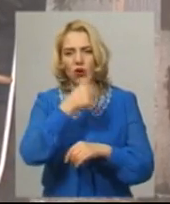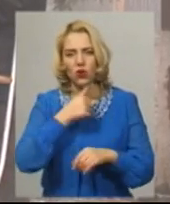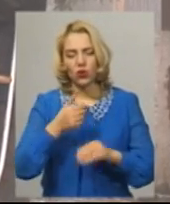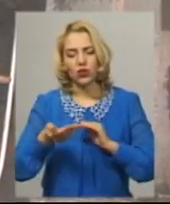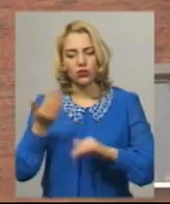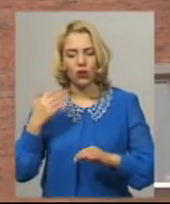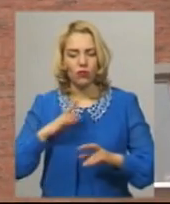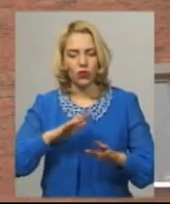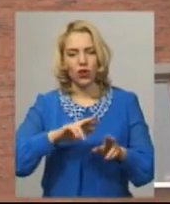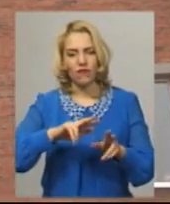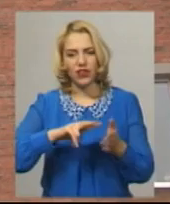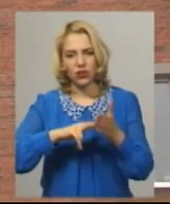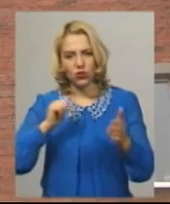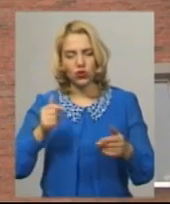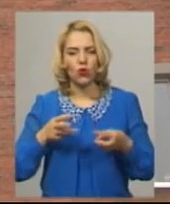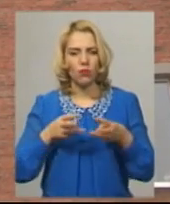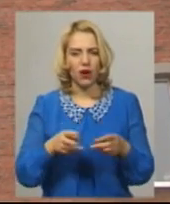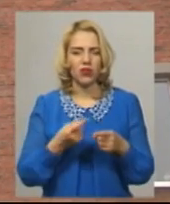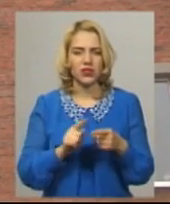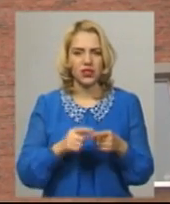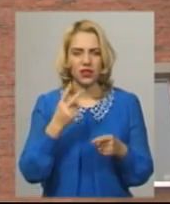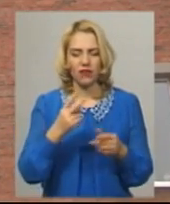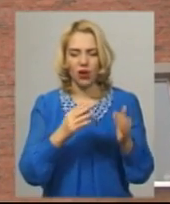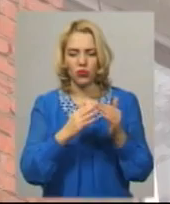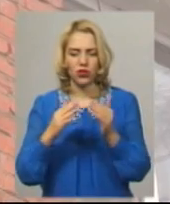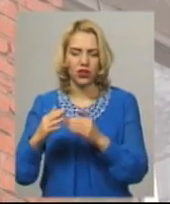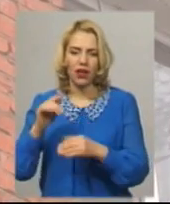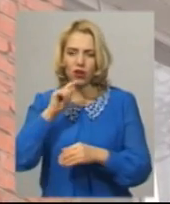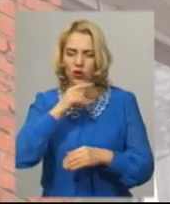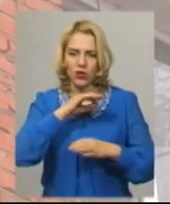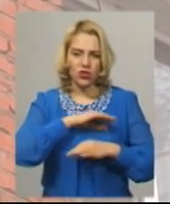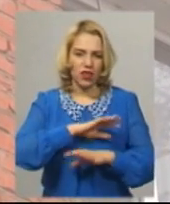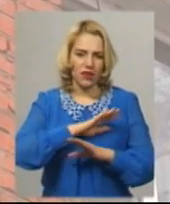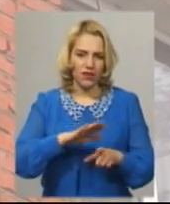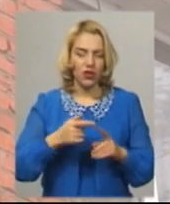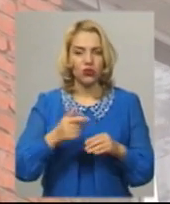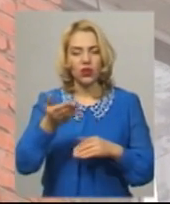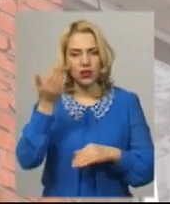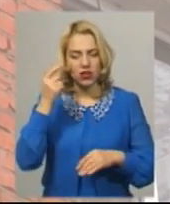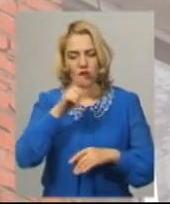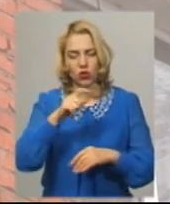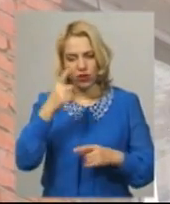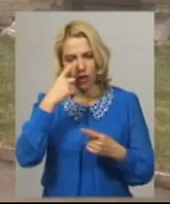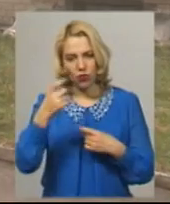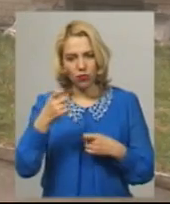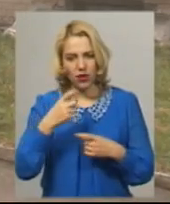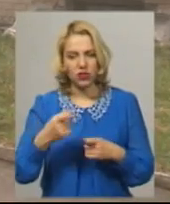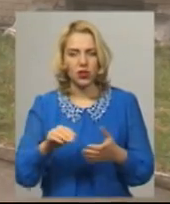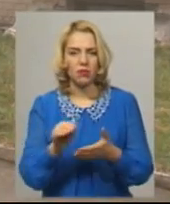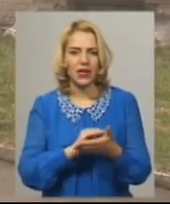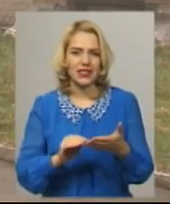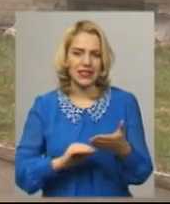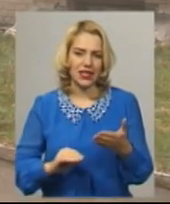її відключили. Опалювати ці два будинки економічно невигідно. Та додає, про відключення мешканців попередньо попереджували. Пресекретарка ПАД